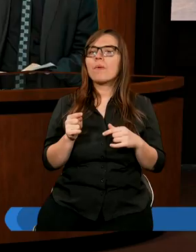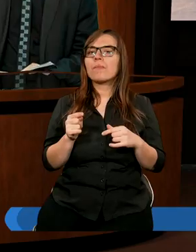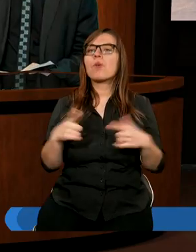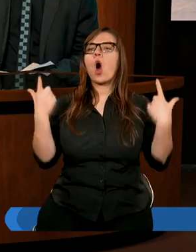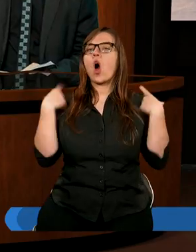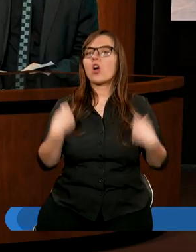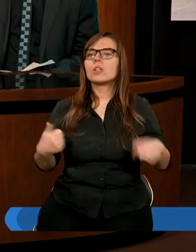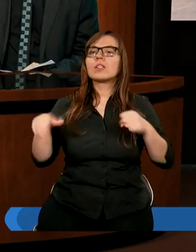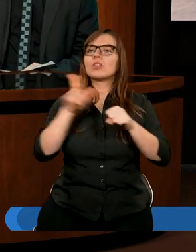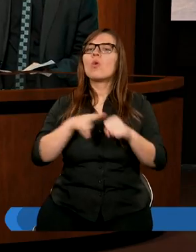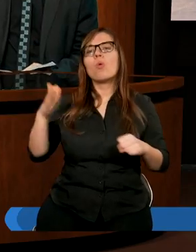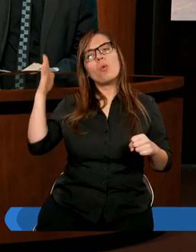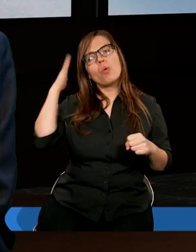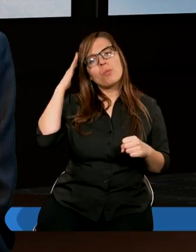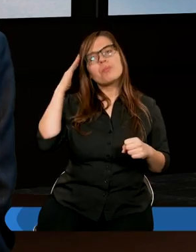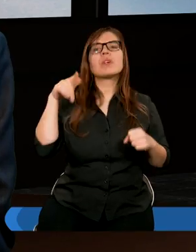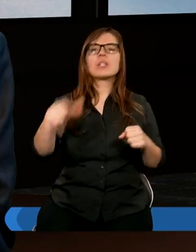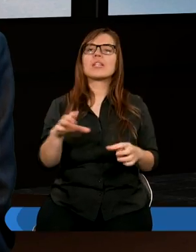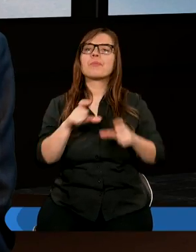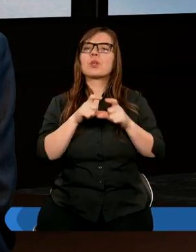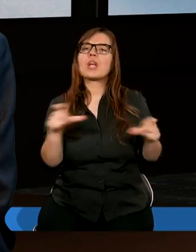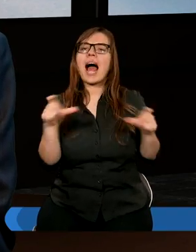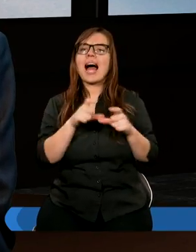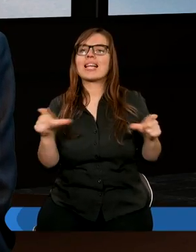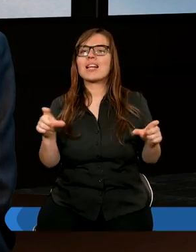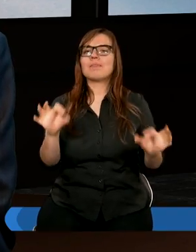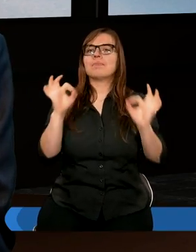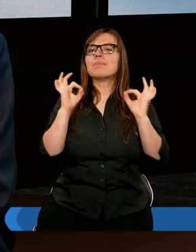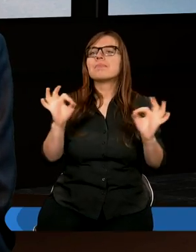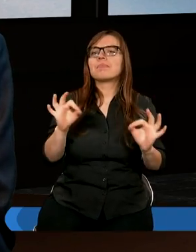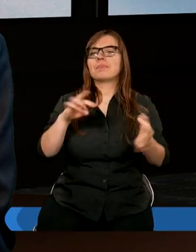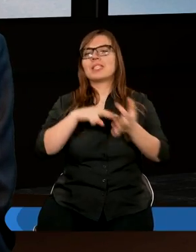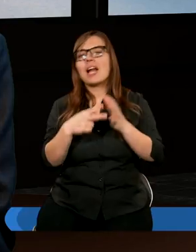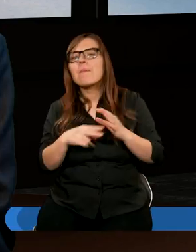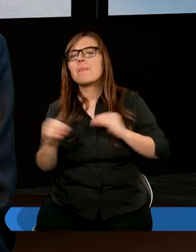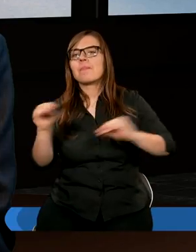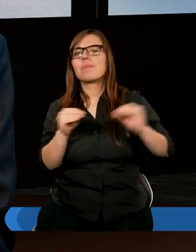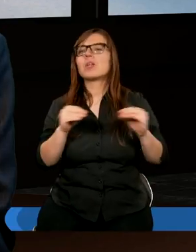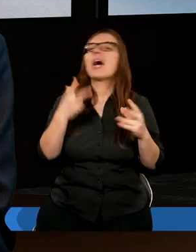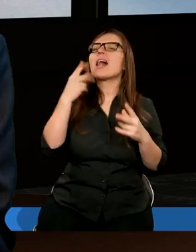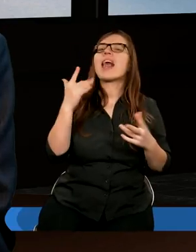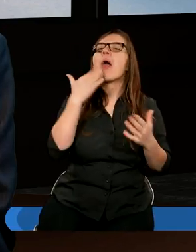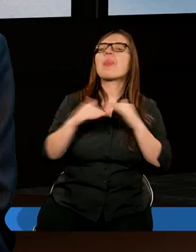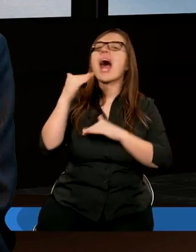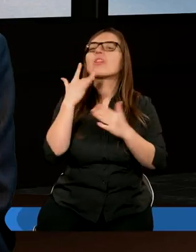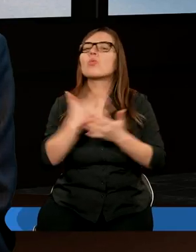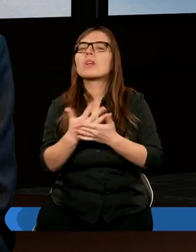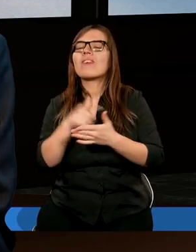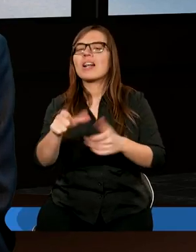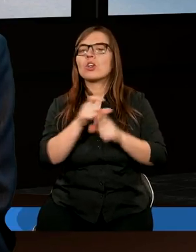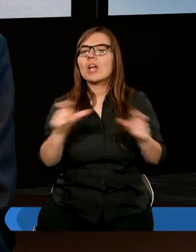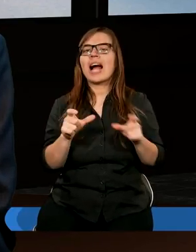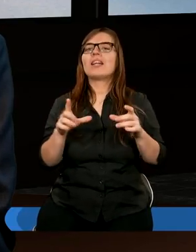osoba, która umie tym czasem władać oszczędnie, czyli żeby go nie nadużywać na